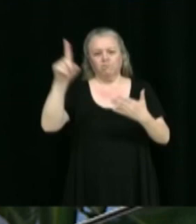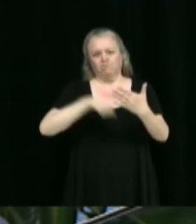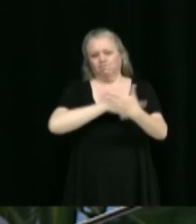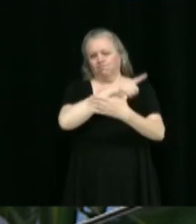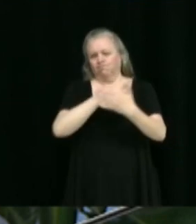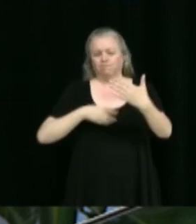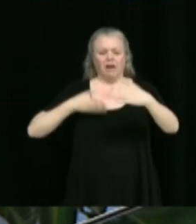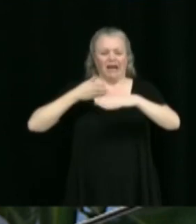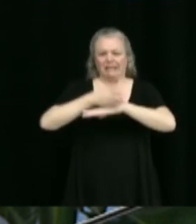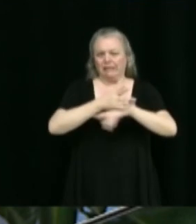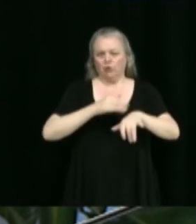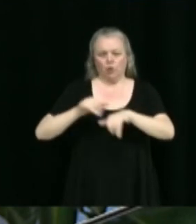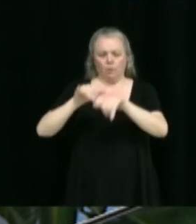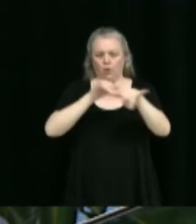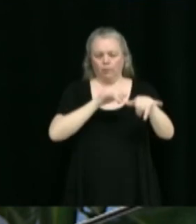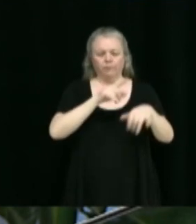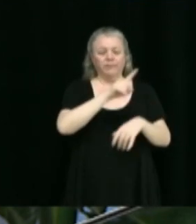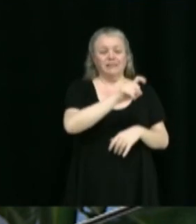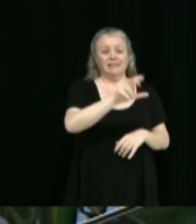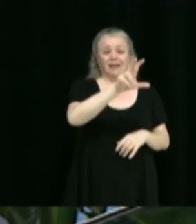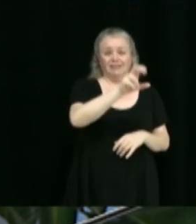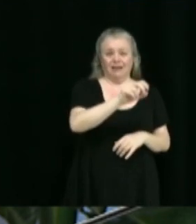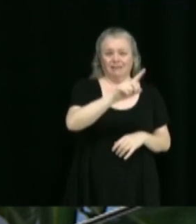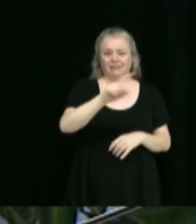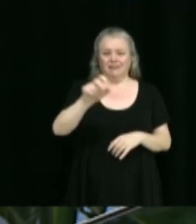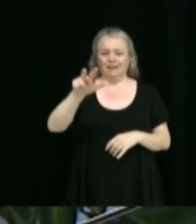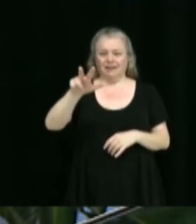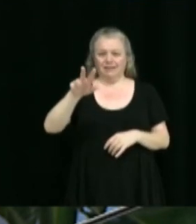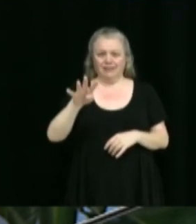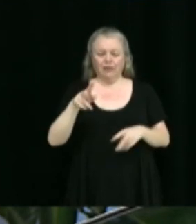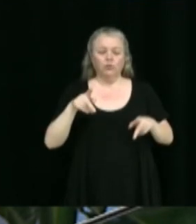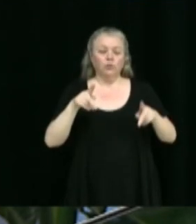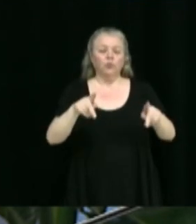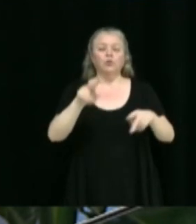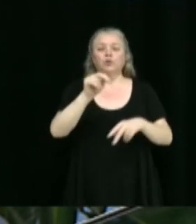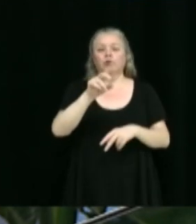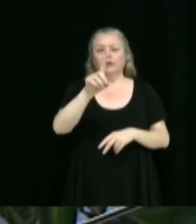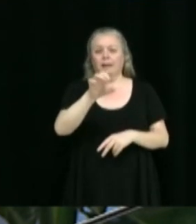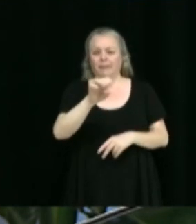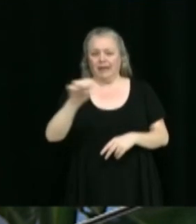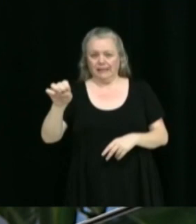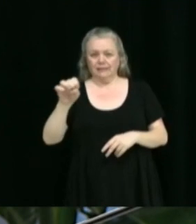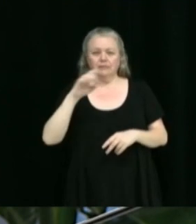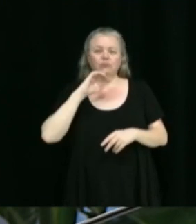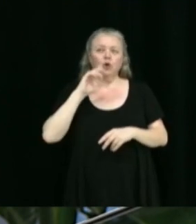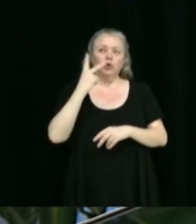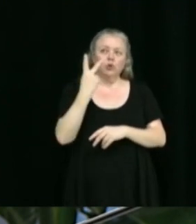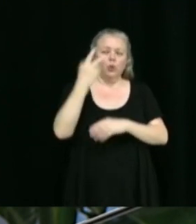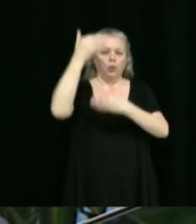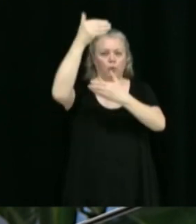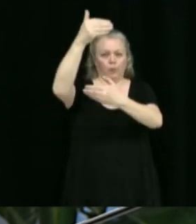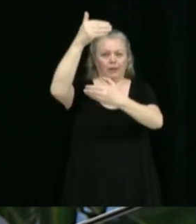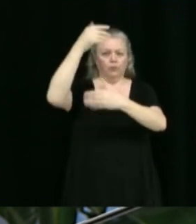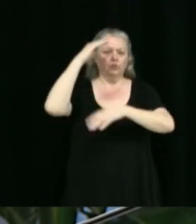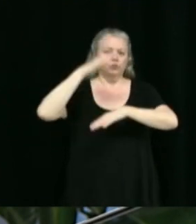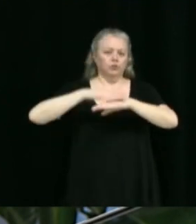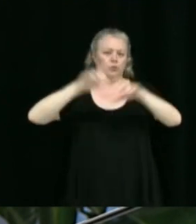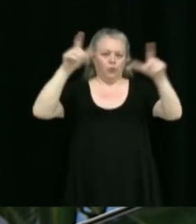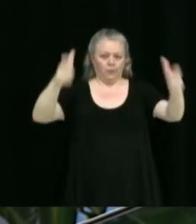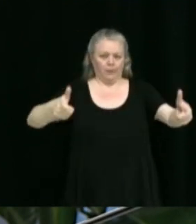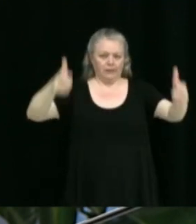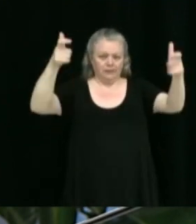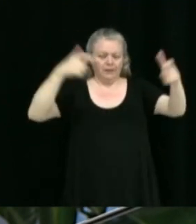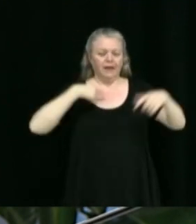pour le 130 à 134 rue Notre-Dame-Est pour l'installation de deux enseignes sur un bâtiment, pour le 197